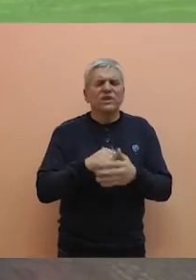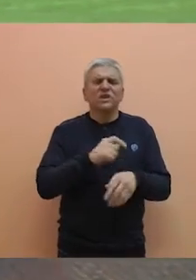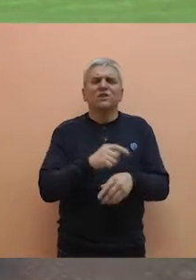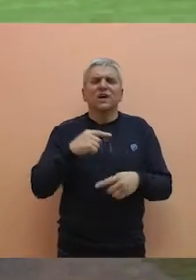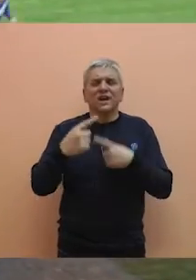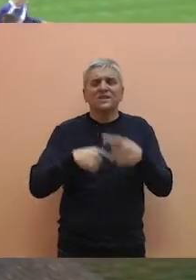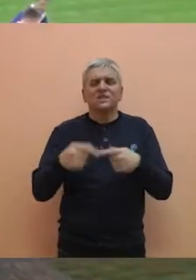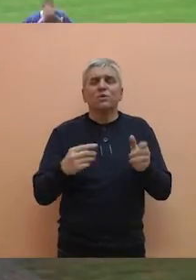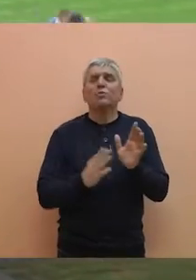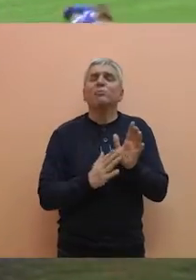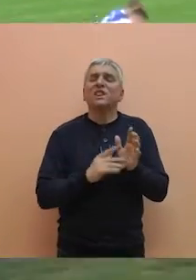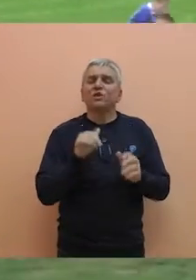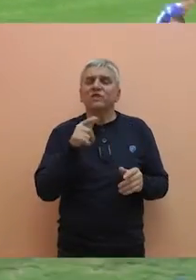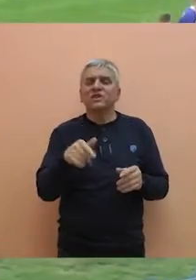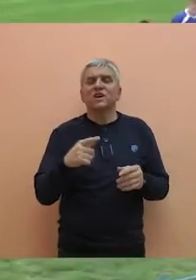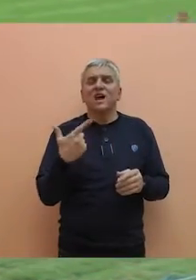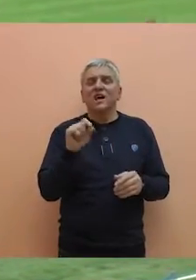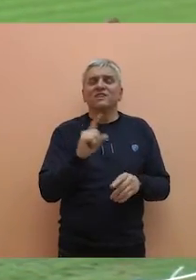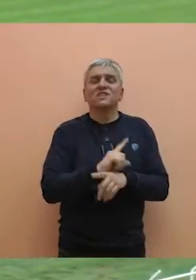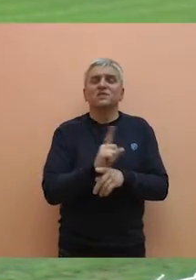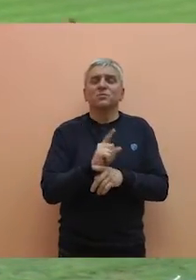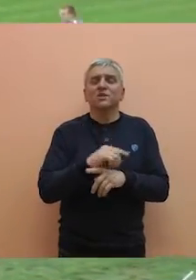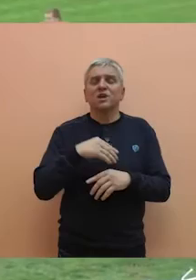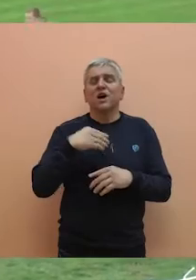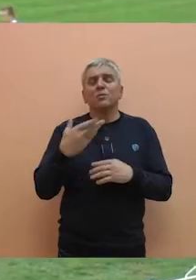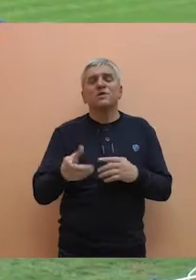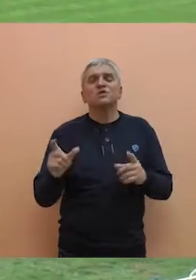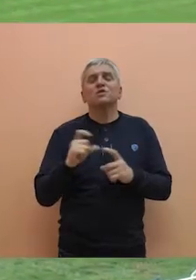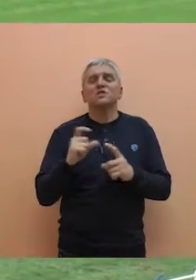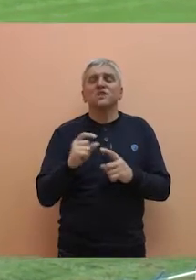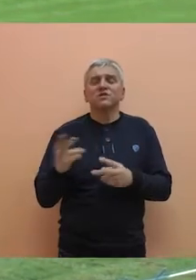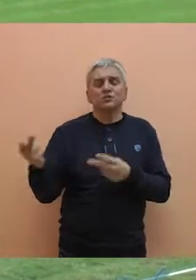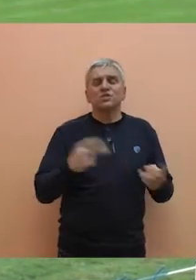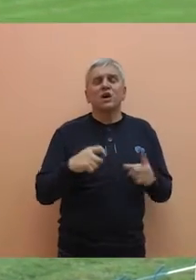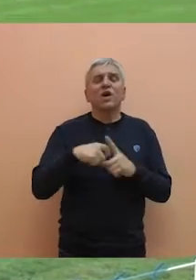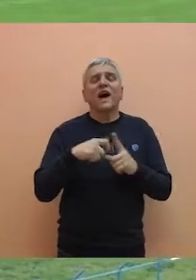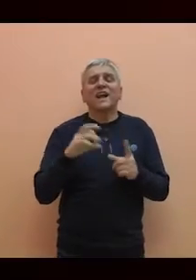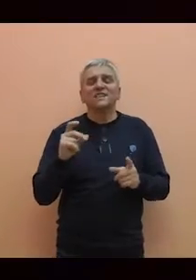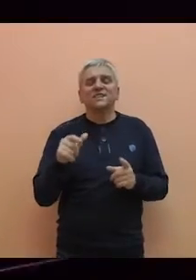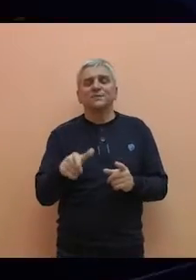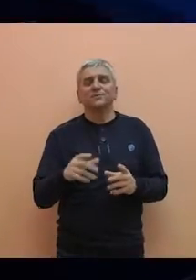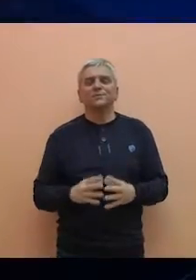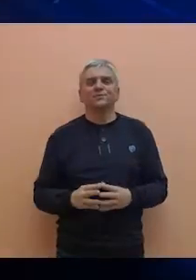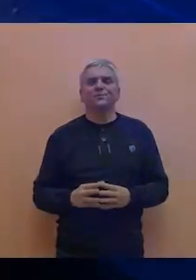povrede kada ga je zamenio Mitrović, dok je posljednjih 20. minuta umesto Savića u igru ušao Karas.